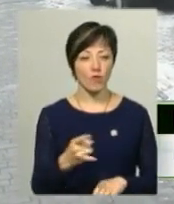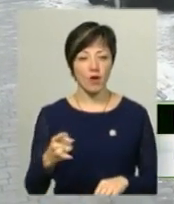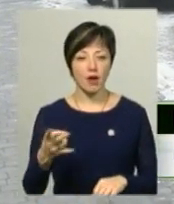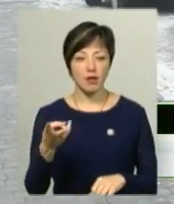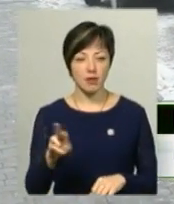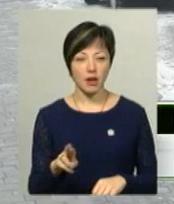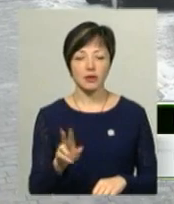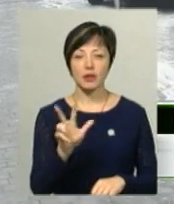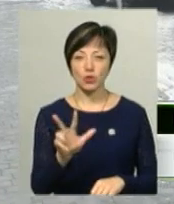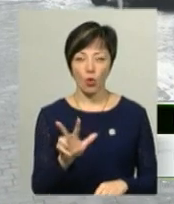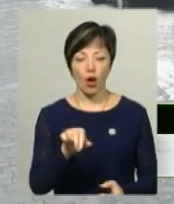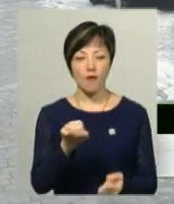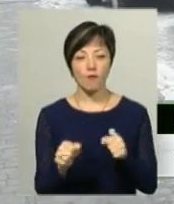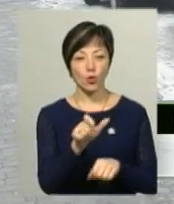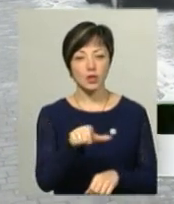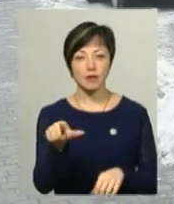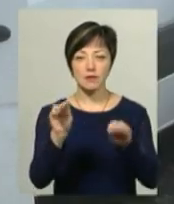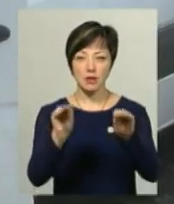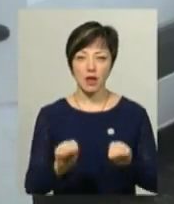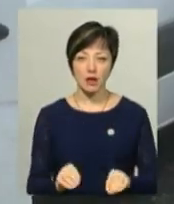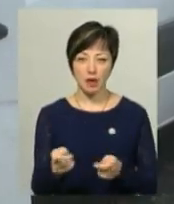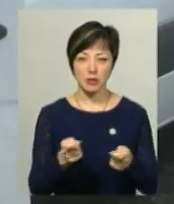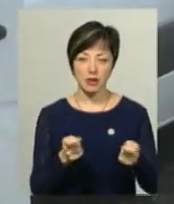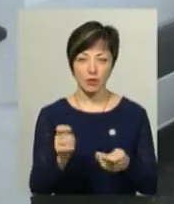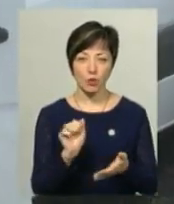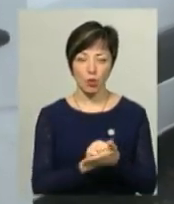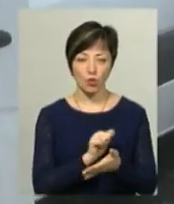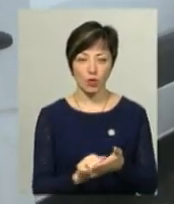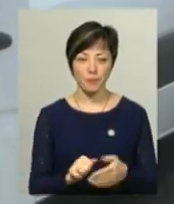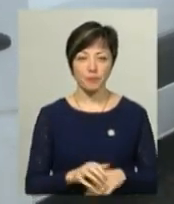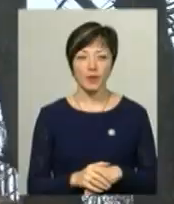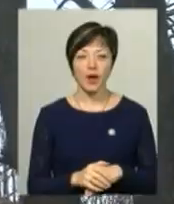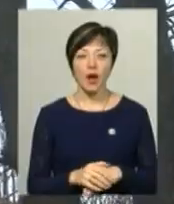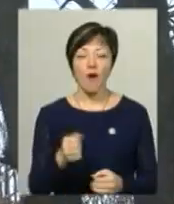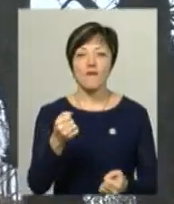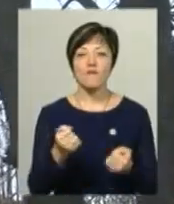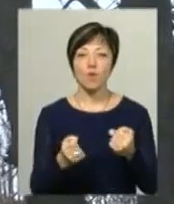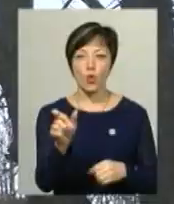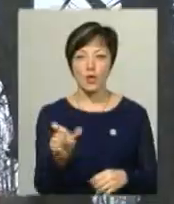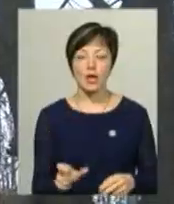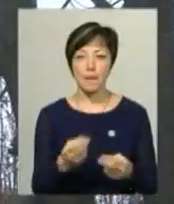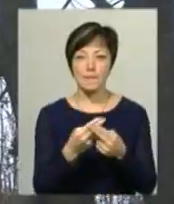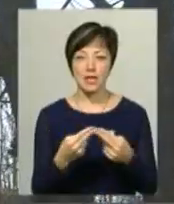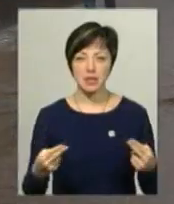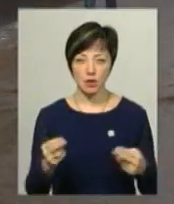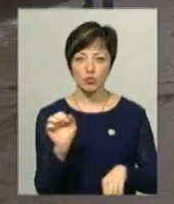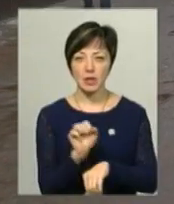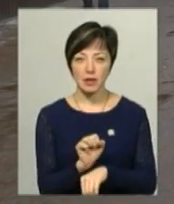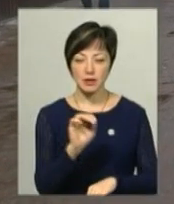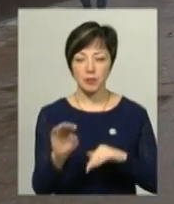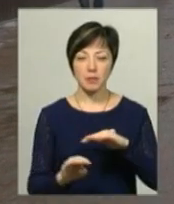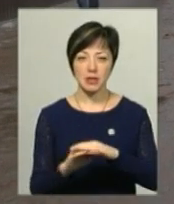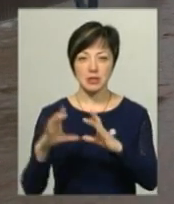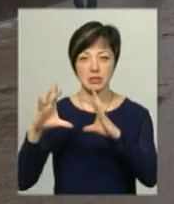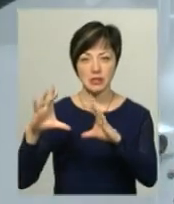На трьох водіїв складені адміністративні протоколи. Водій «Мерседес Спринтер» зупинився під знаком «Стоянка для інвалідів». Чоловік каже, що